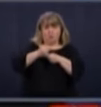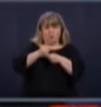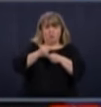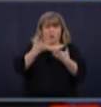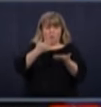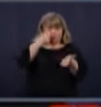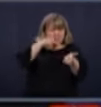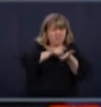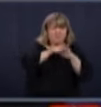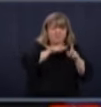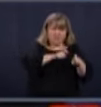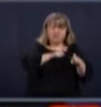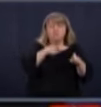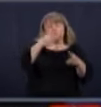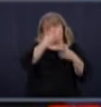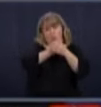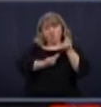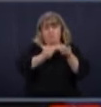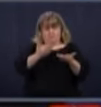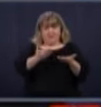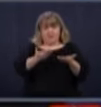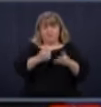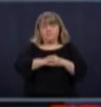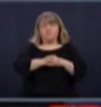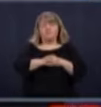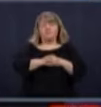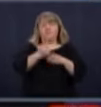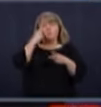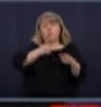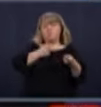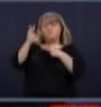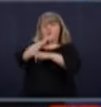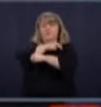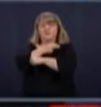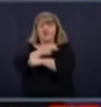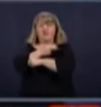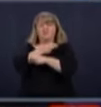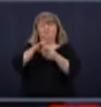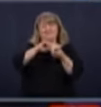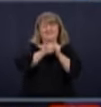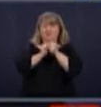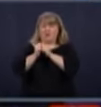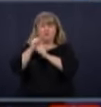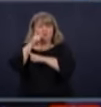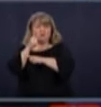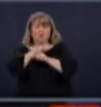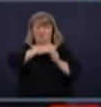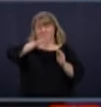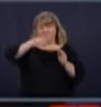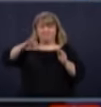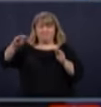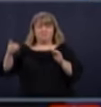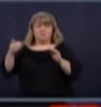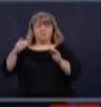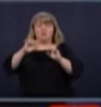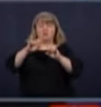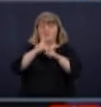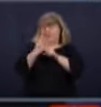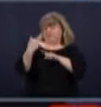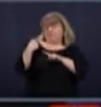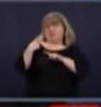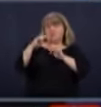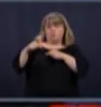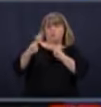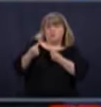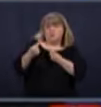Et pour les hospitalisations, bien, ça fluctue de jour en jour. Mais si on compare avec il a une semaine, on a une baisse de 70 dans